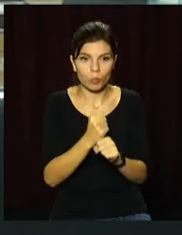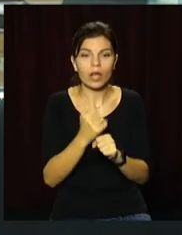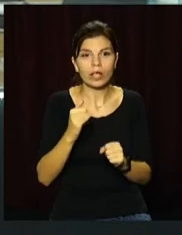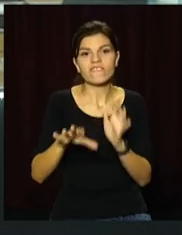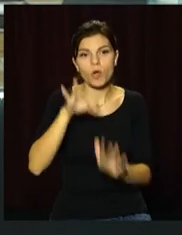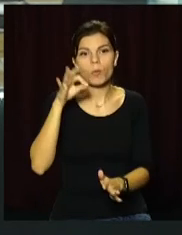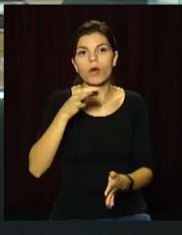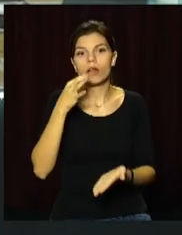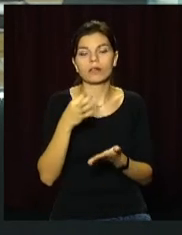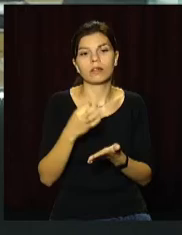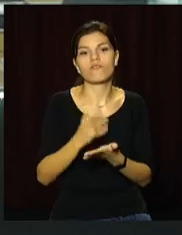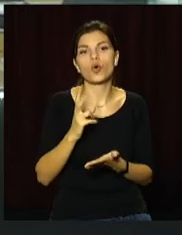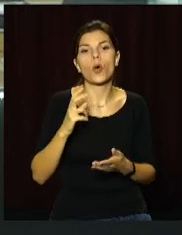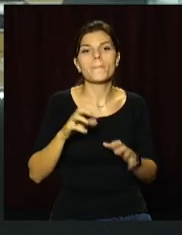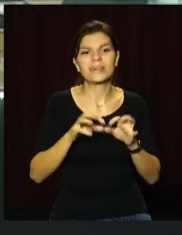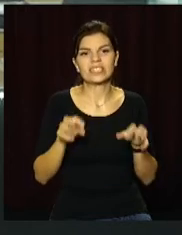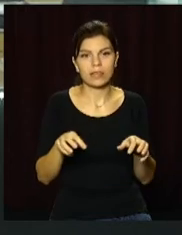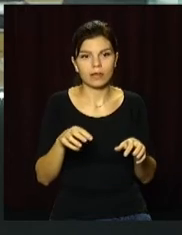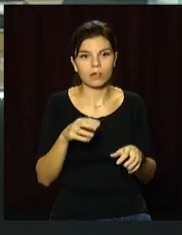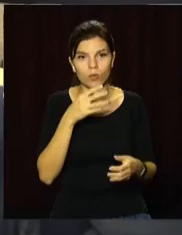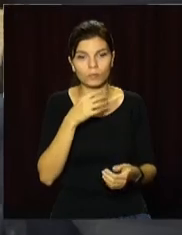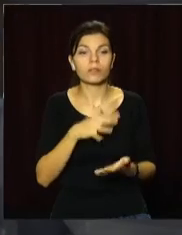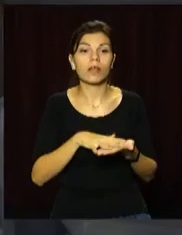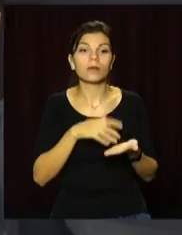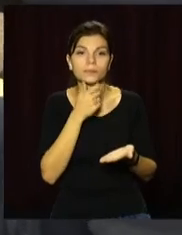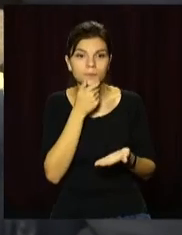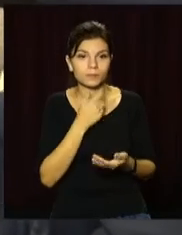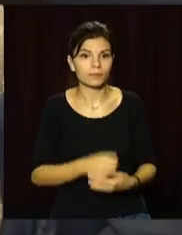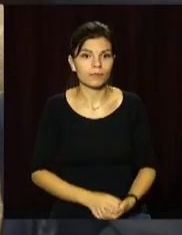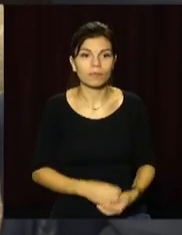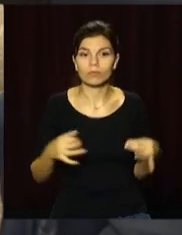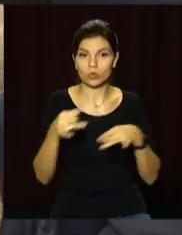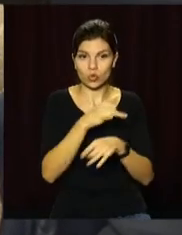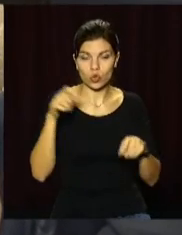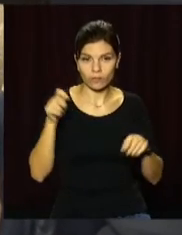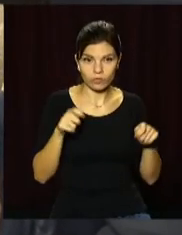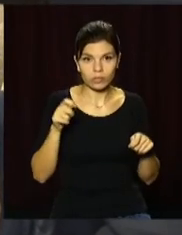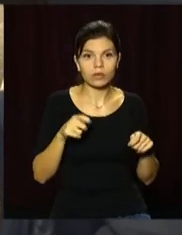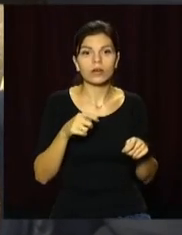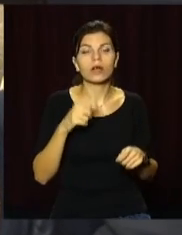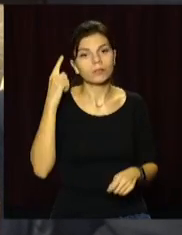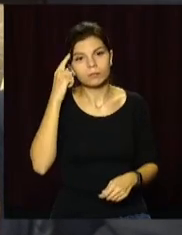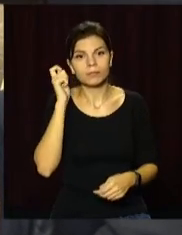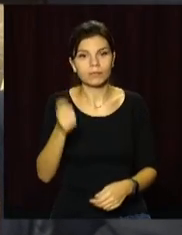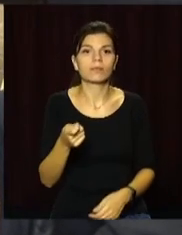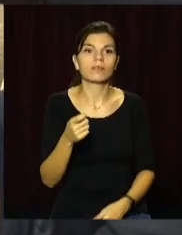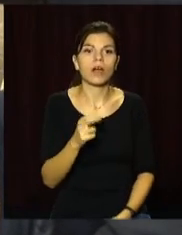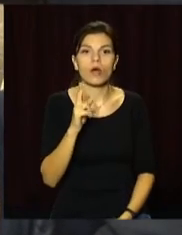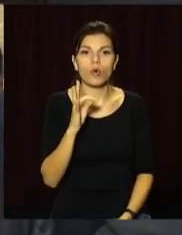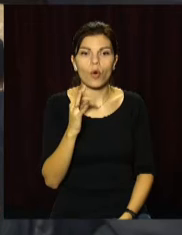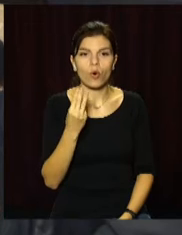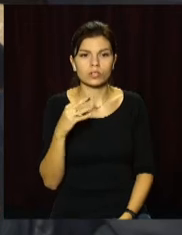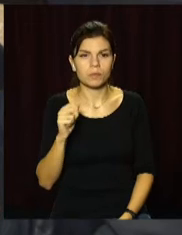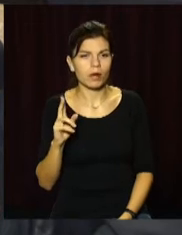президента. Подробиці далі в сюжеті. На голосування ставлю в опору з кандидатуру Михаїла Анатолійовича Кошляка